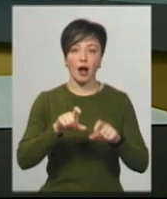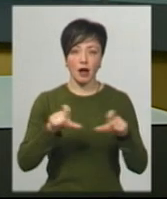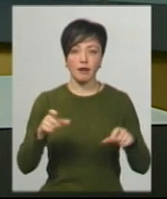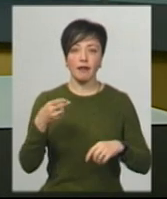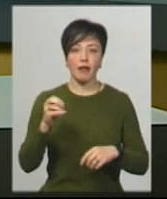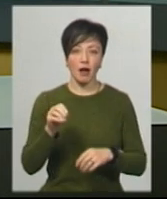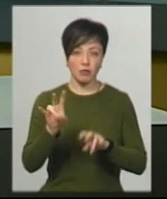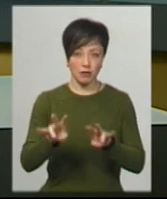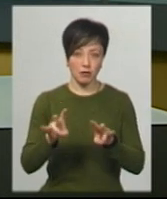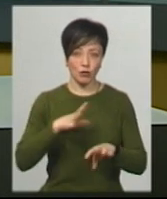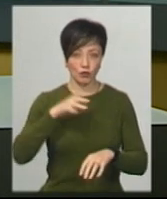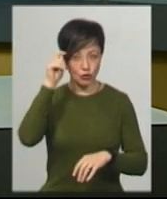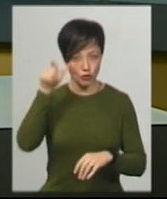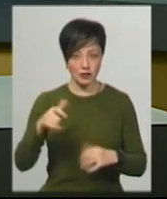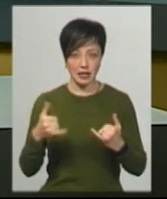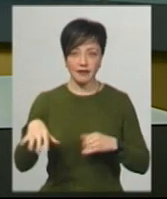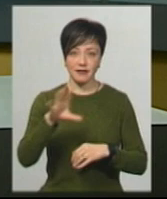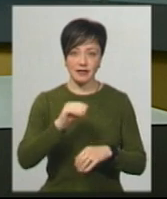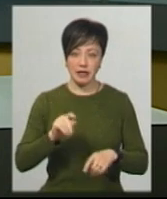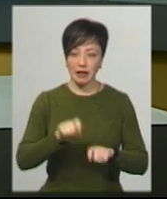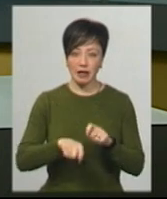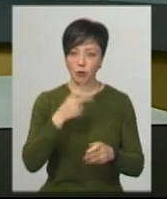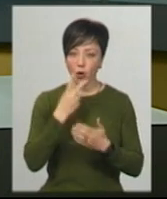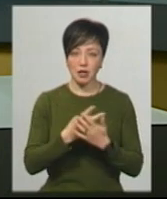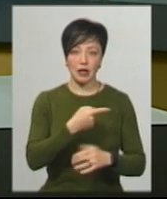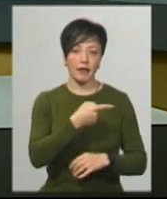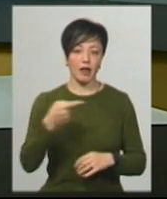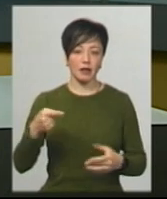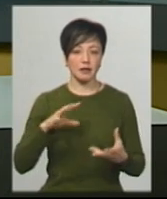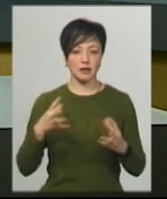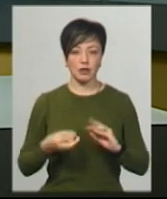де перебував чоловік. Наразі всі тести показали негативний результат.